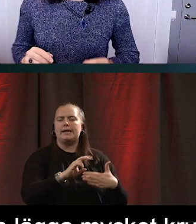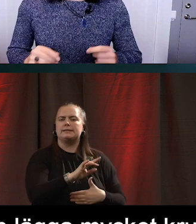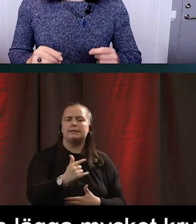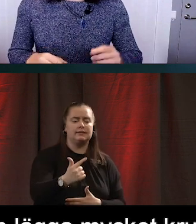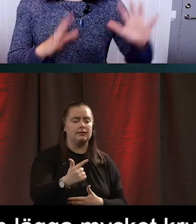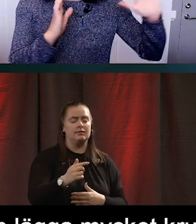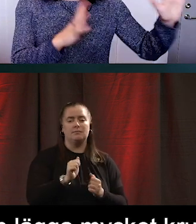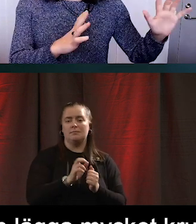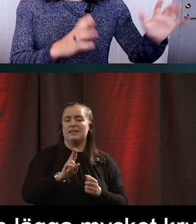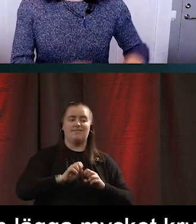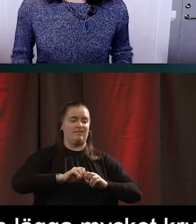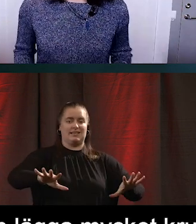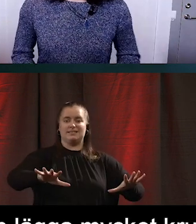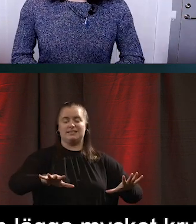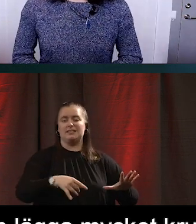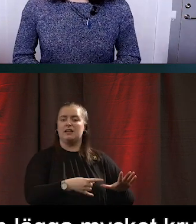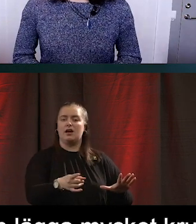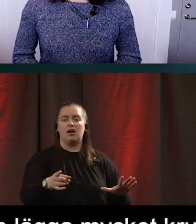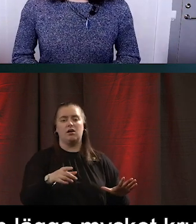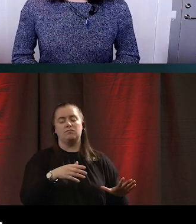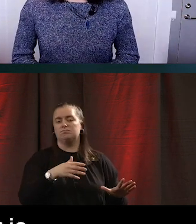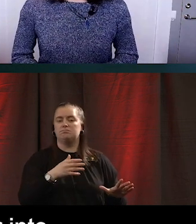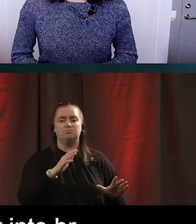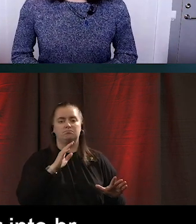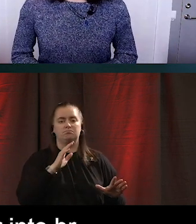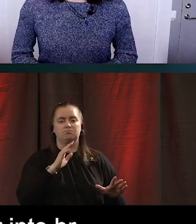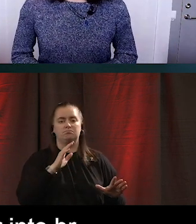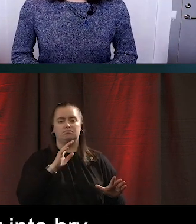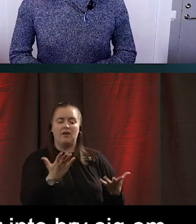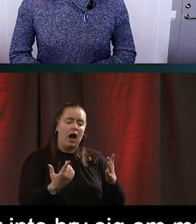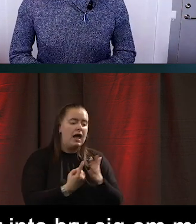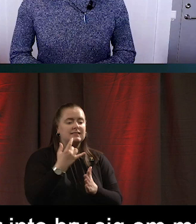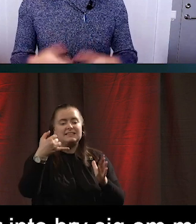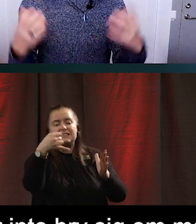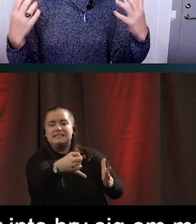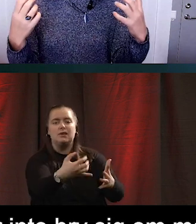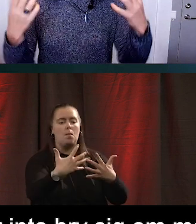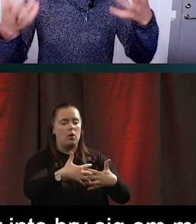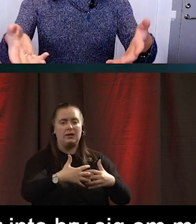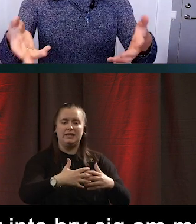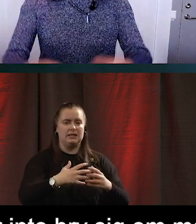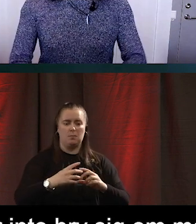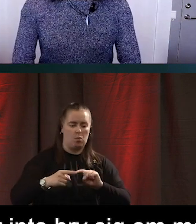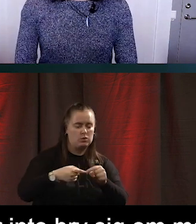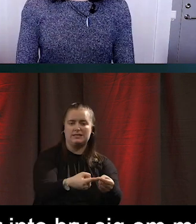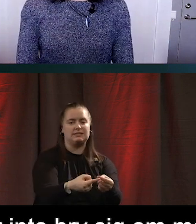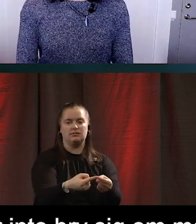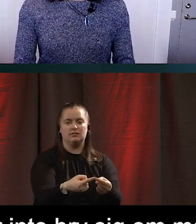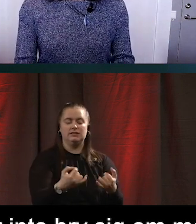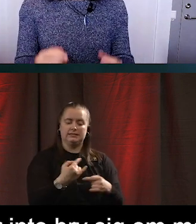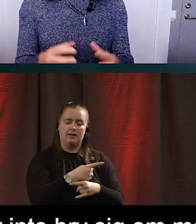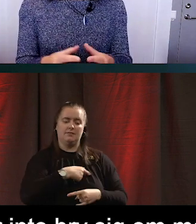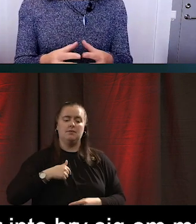skylla oss om vad som händer med maskinsystemets interna processer. Vi förväntas egentligen förhålla oss till